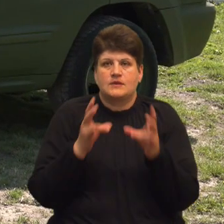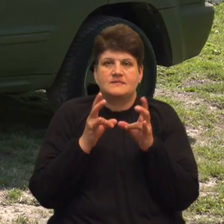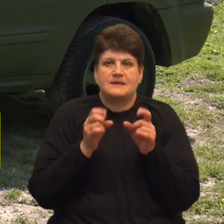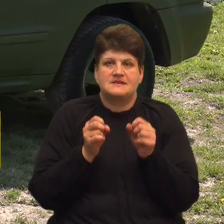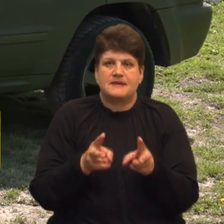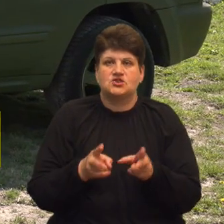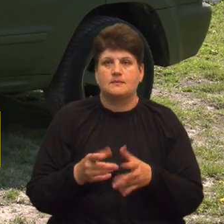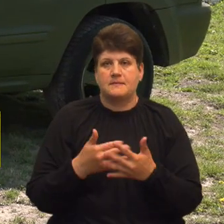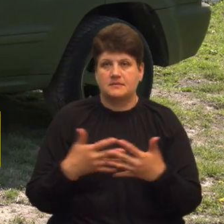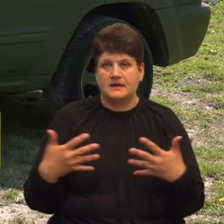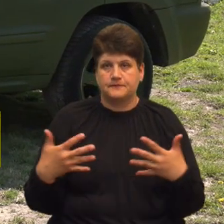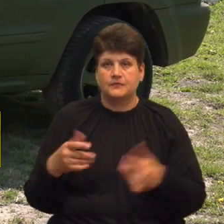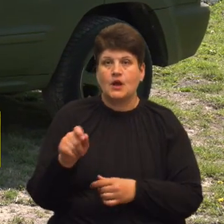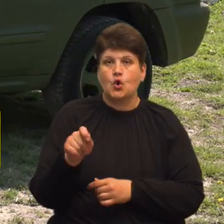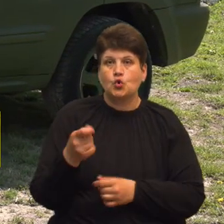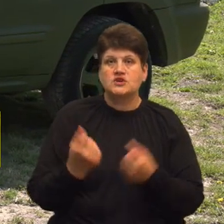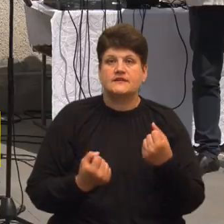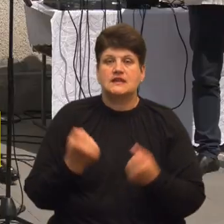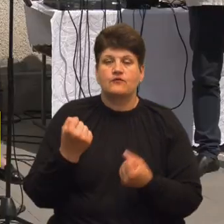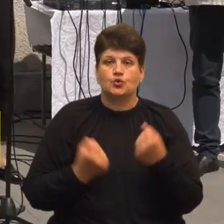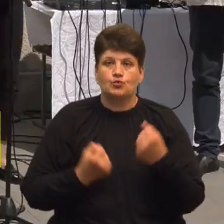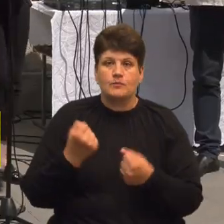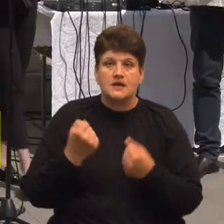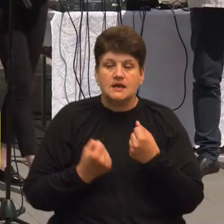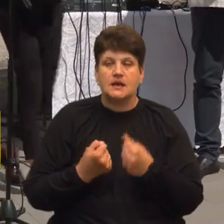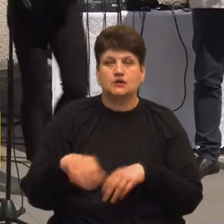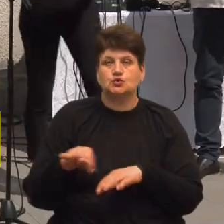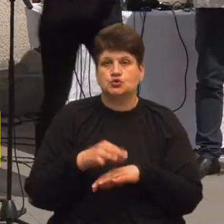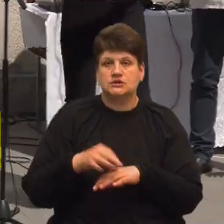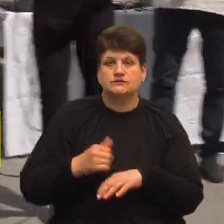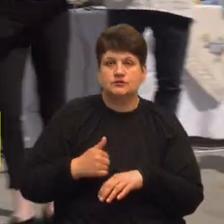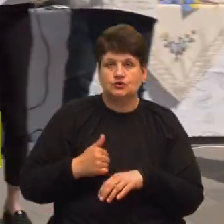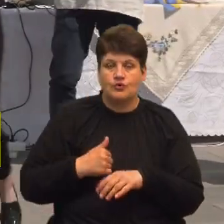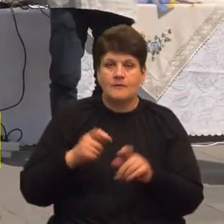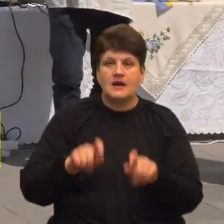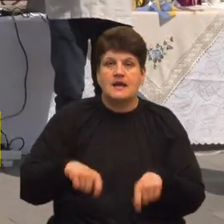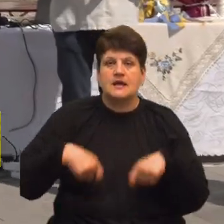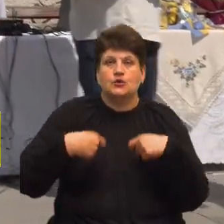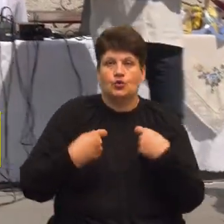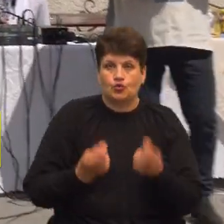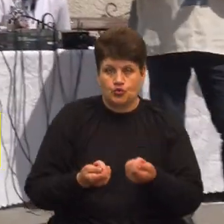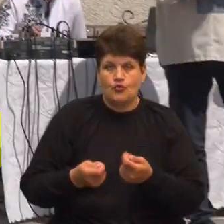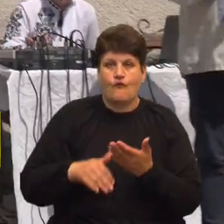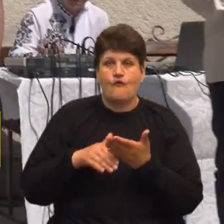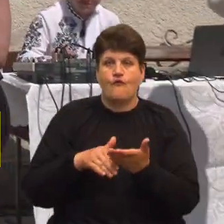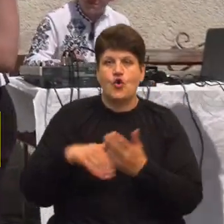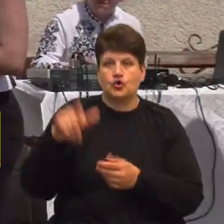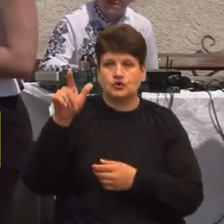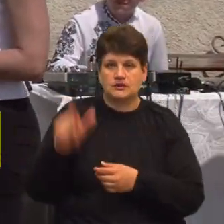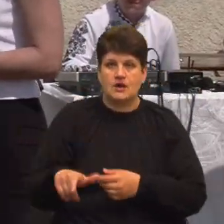Ключі від автомобіля дружини військовослужбовців, діти, яких навчаються у ліцеї, передають волонтеру Володимиру Голоднюку.